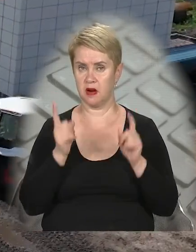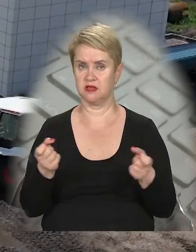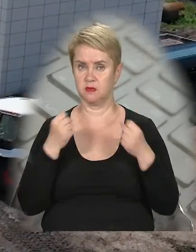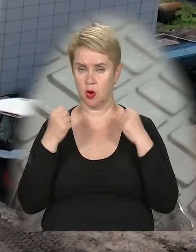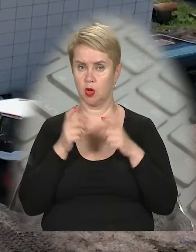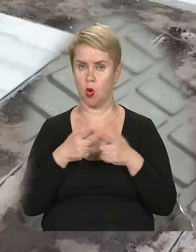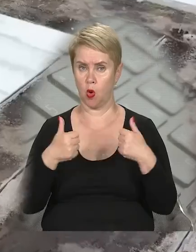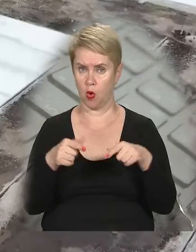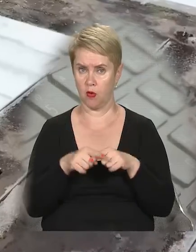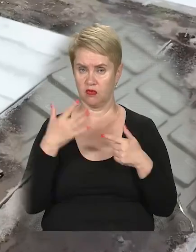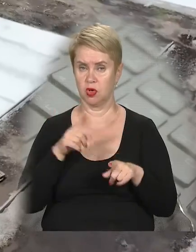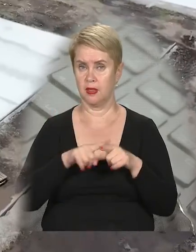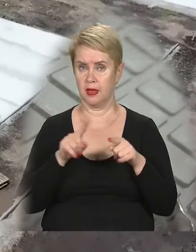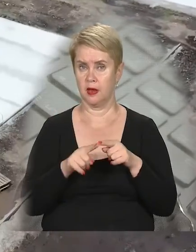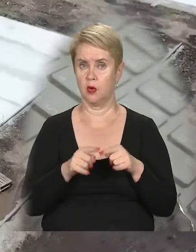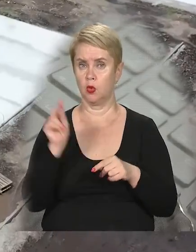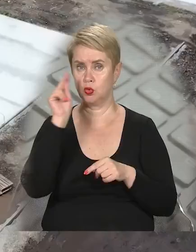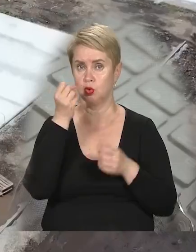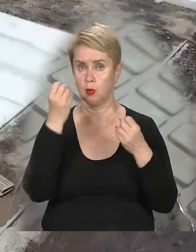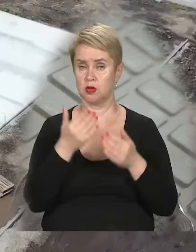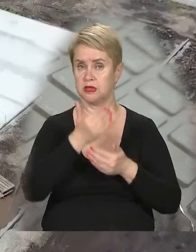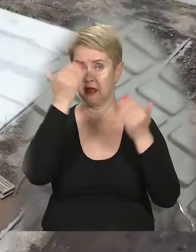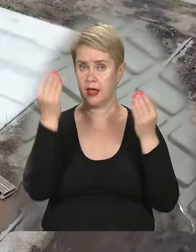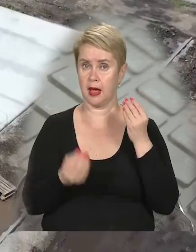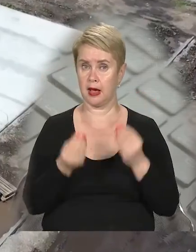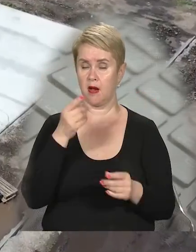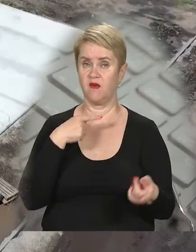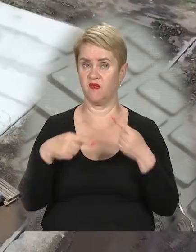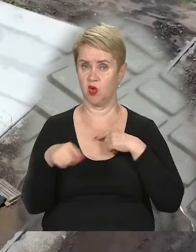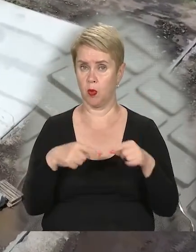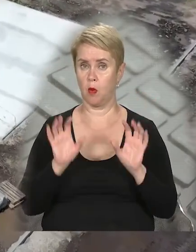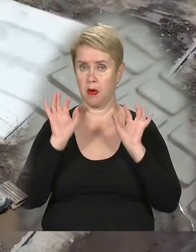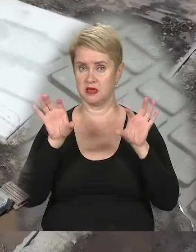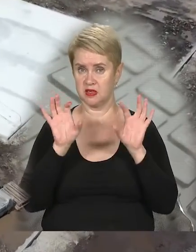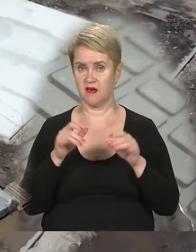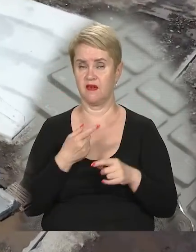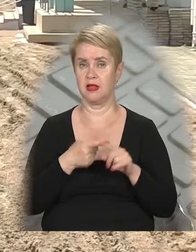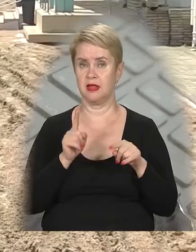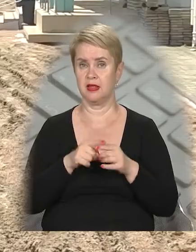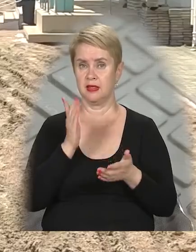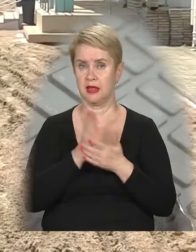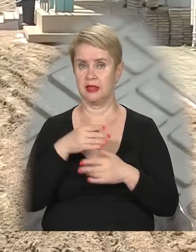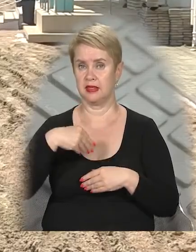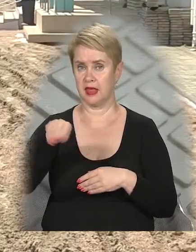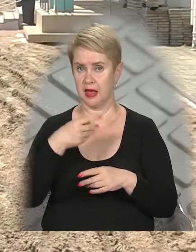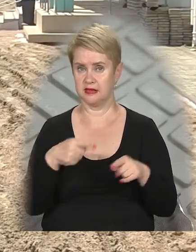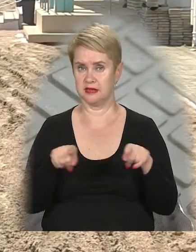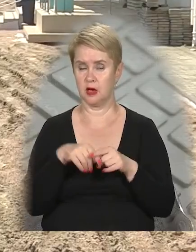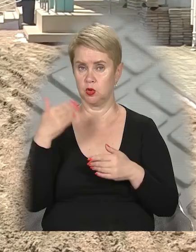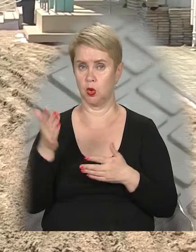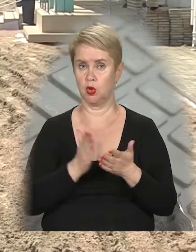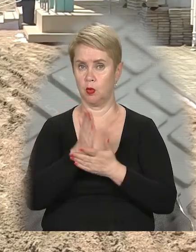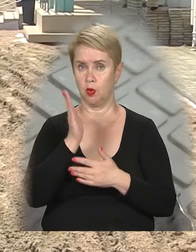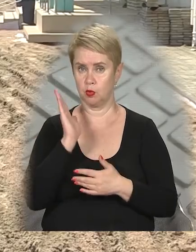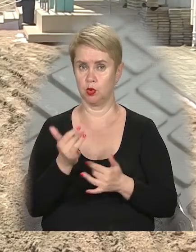спортивний комплекс. Вже незабаром учні просто неба, гратимуть у футбол, баскетбол, волейбол та навіть теніс. Також до їхніх